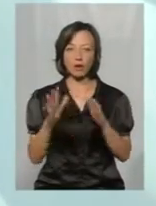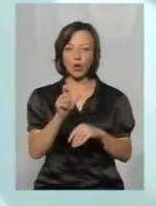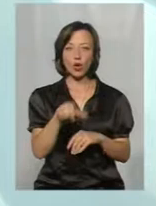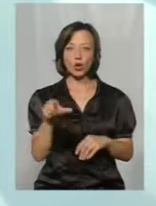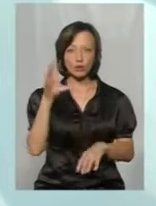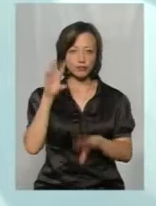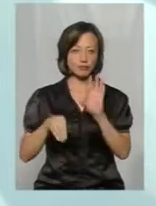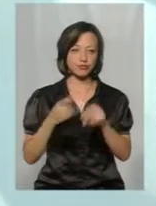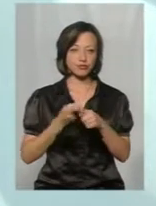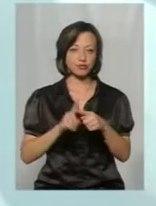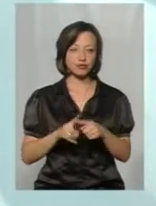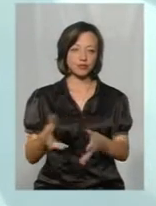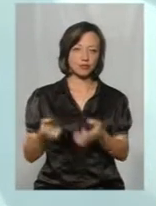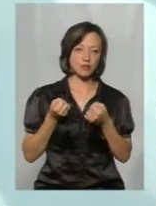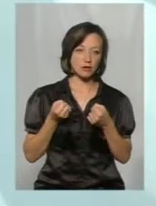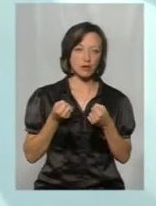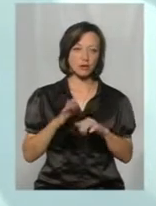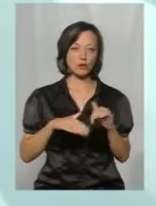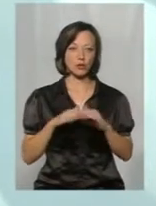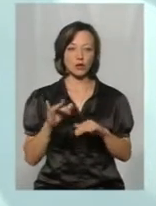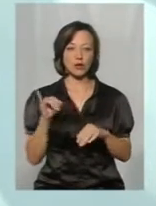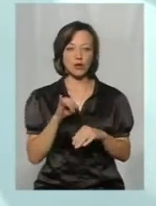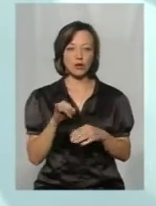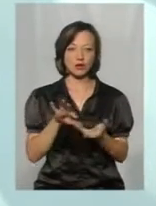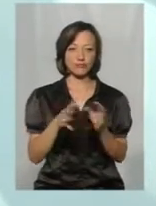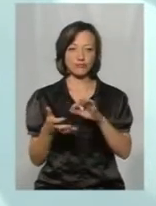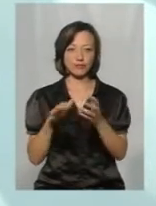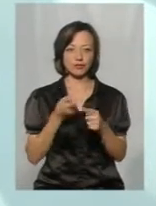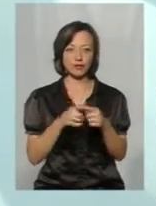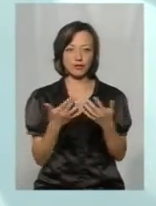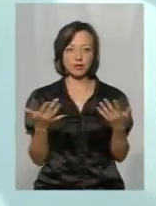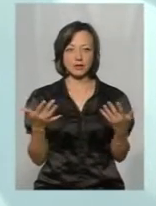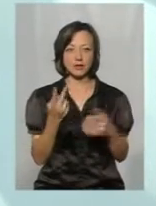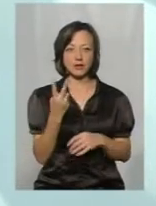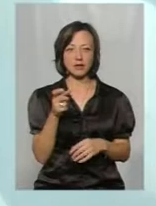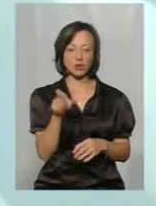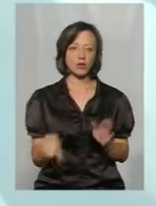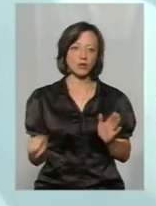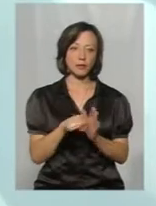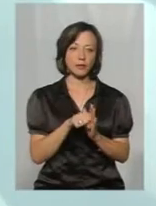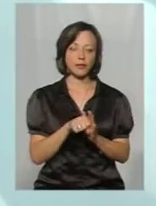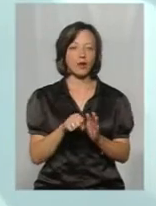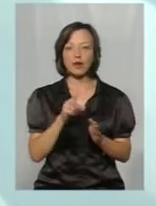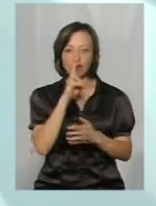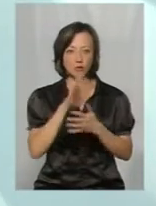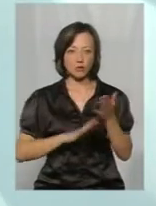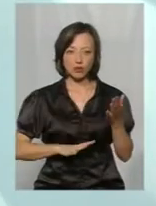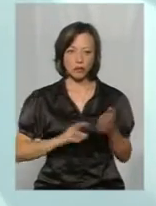знехтували цими заходами, взяли боєприпаси в руки і проводили з ними якісь дії, дві людини поранені.